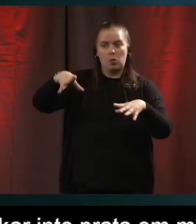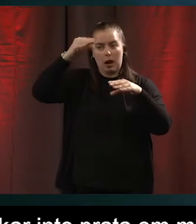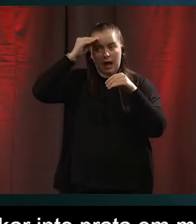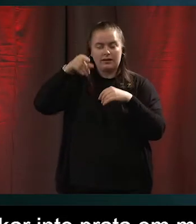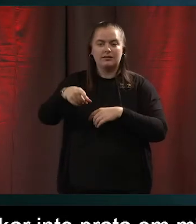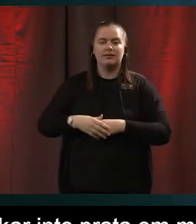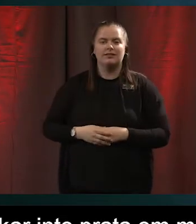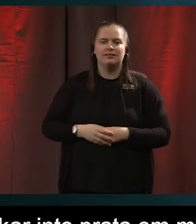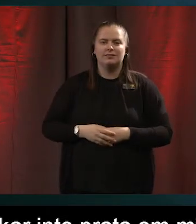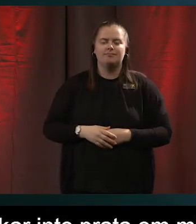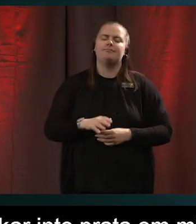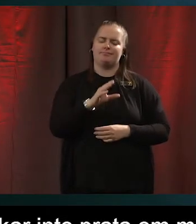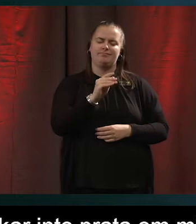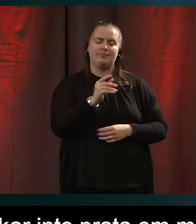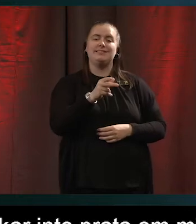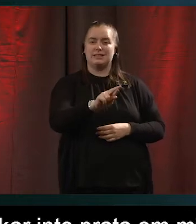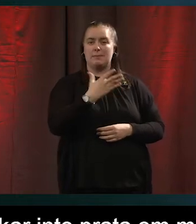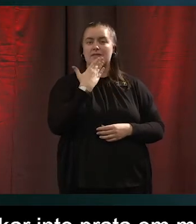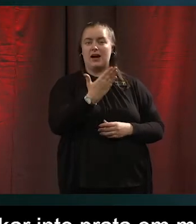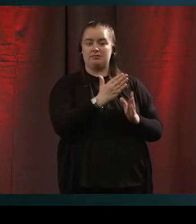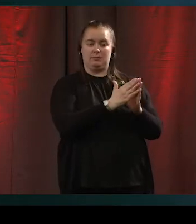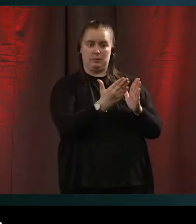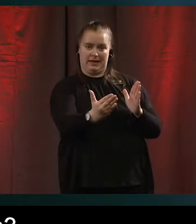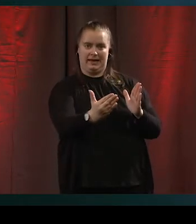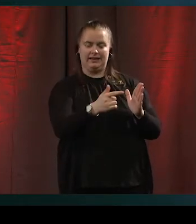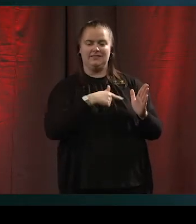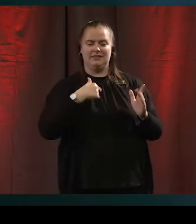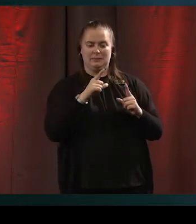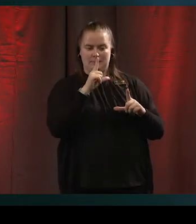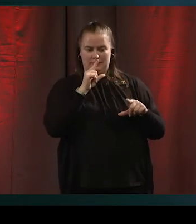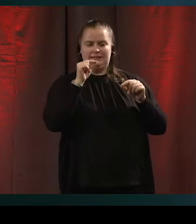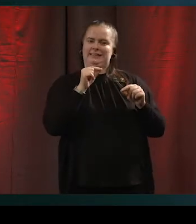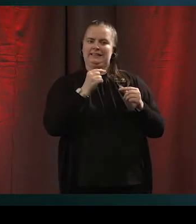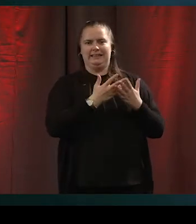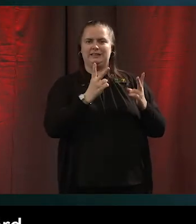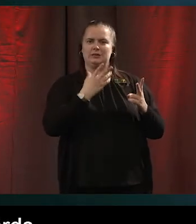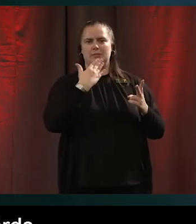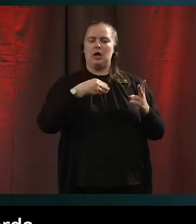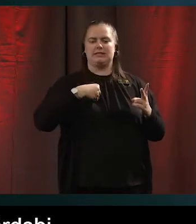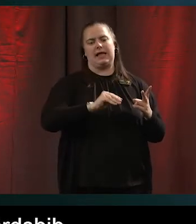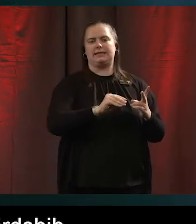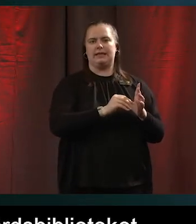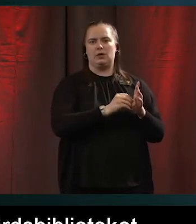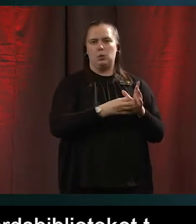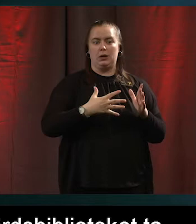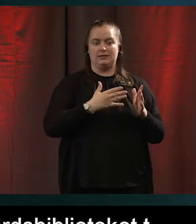Vi märkte ju bland annat med välfärdsbiblioteket att det inte var så jättesmart satsning att dra igång när vi var tvungna att stänga alla mötesplatser. Så att